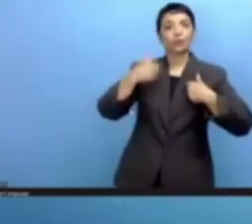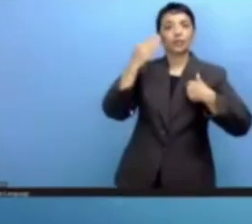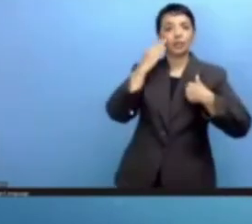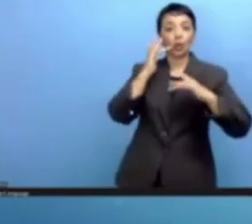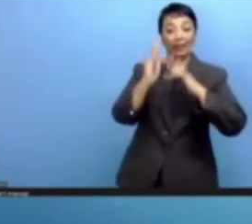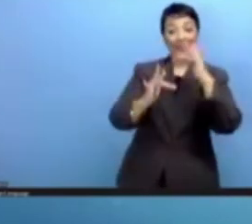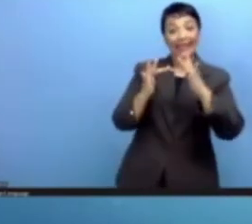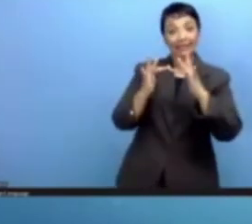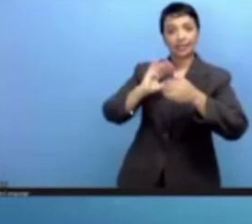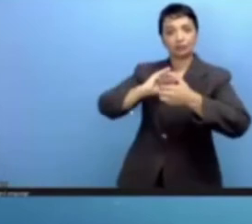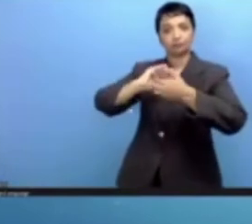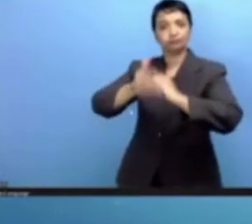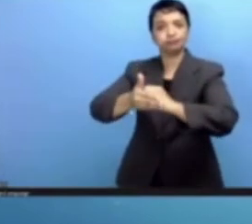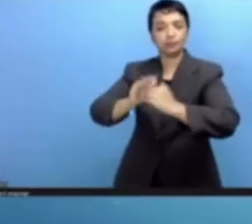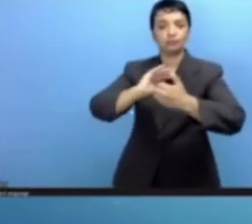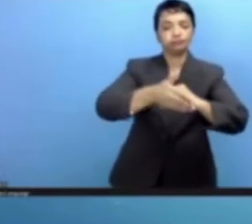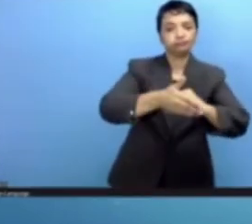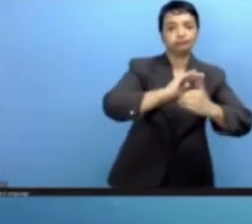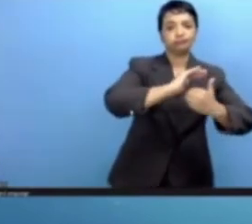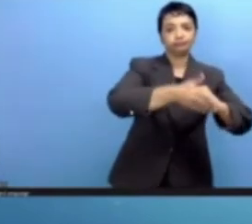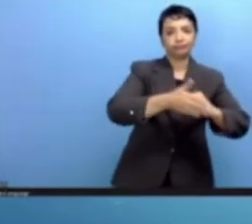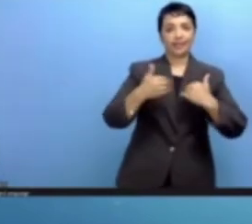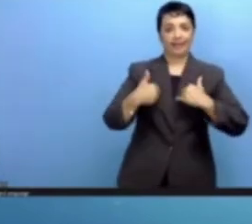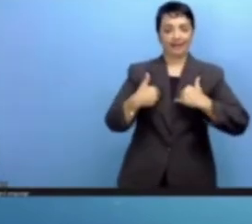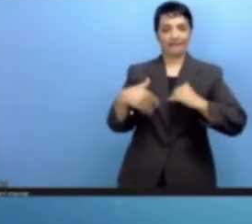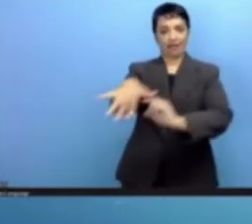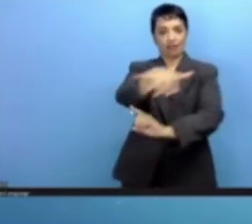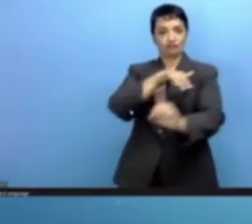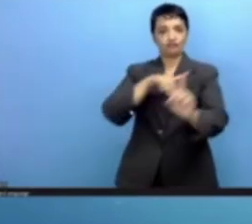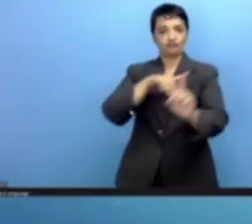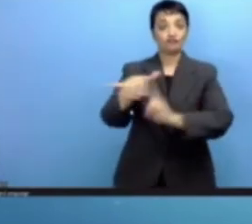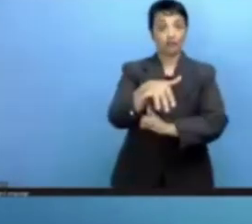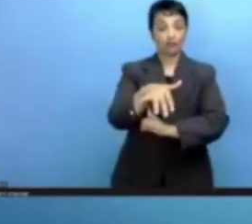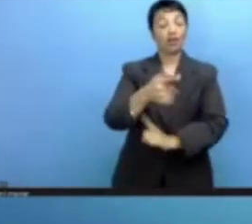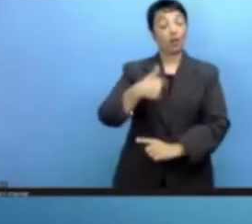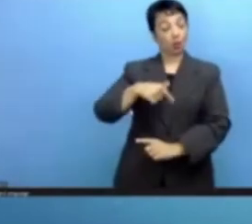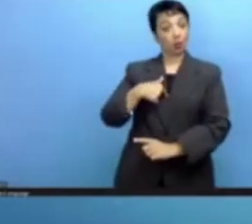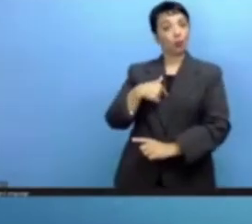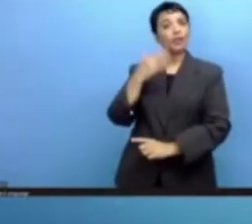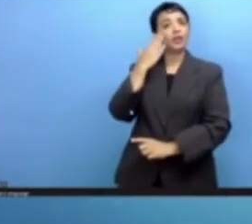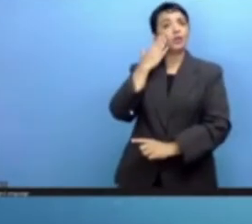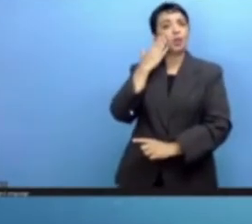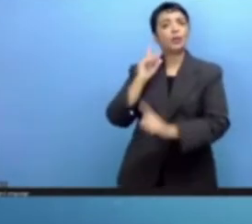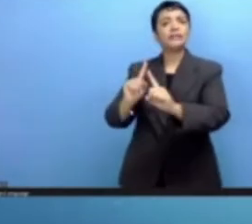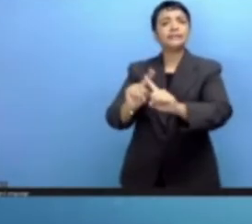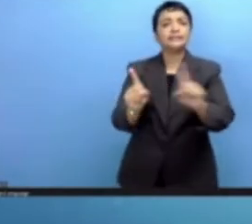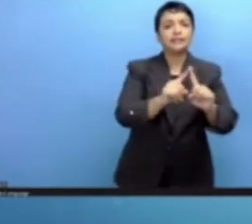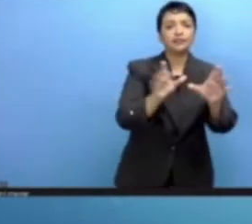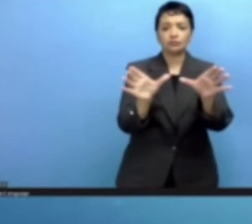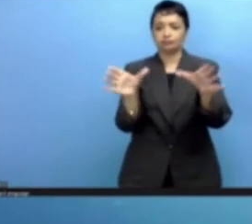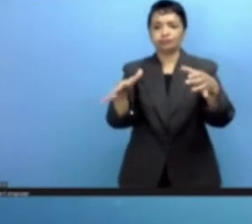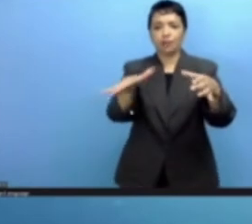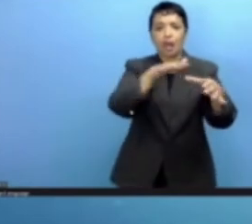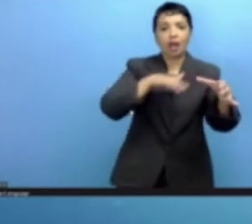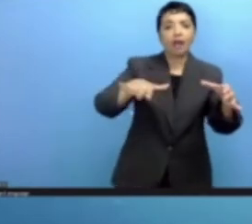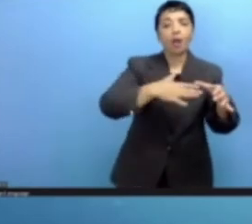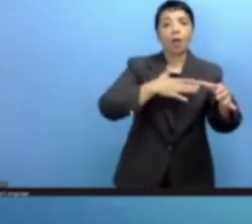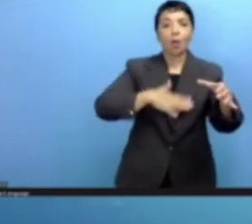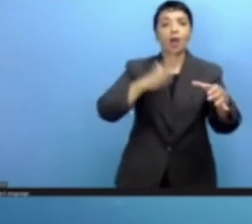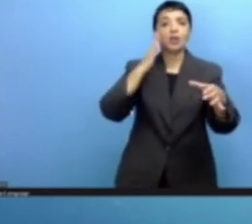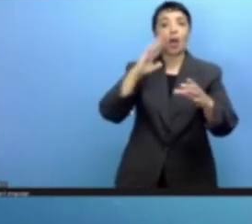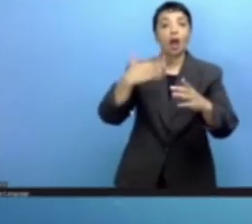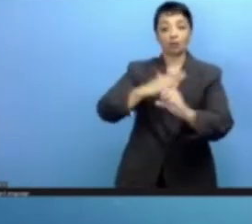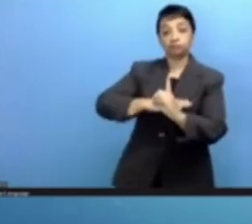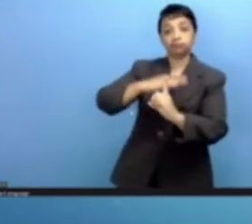المؤسسات الأمنية الوطنية علاوة على حماية الفضاء السبراني للدولة